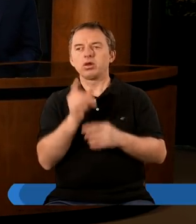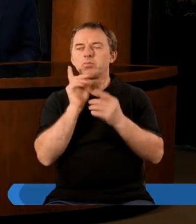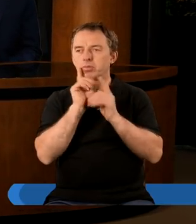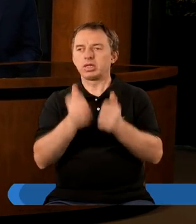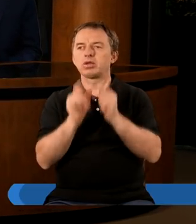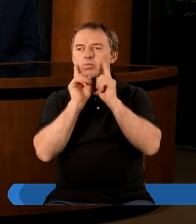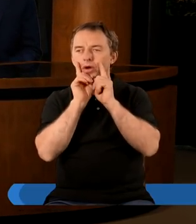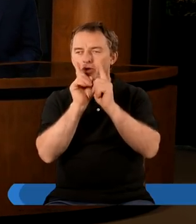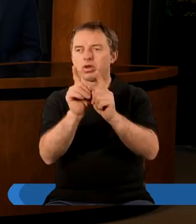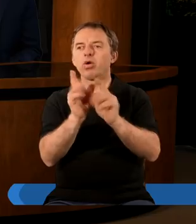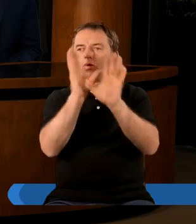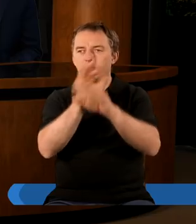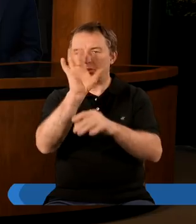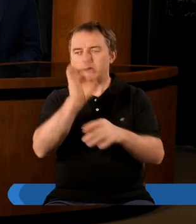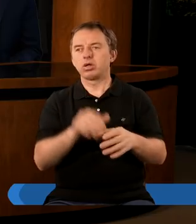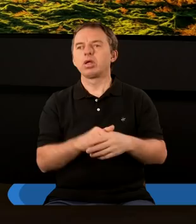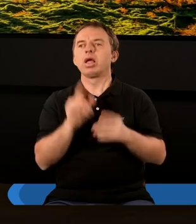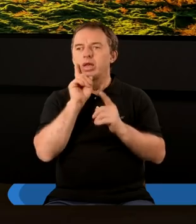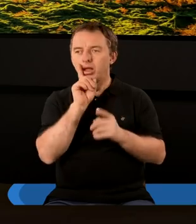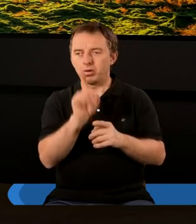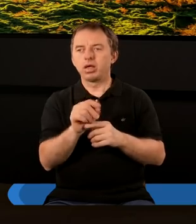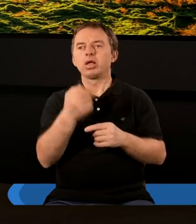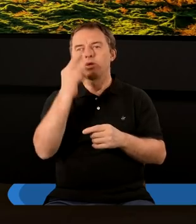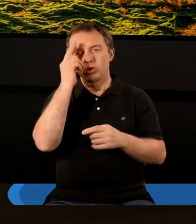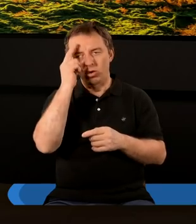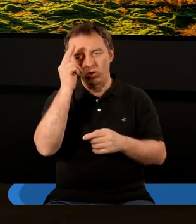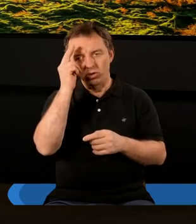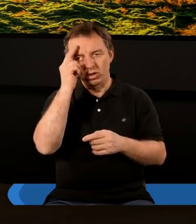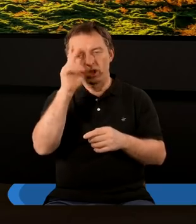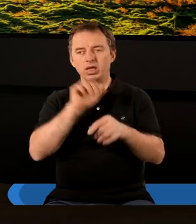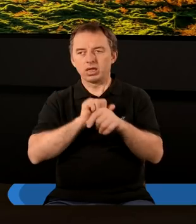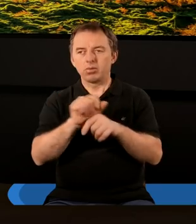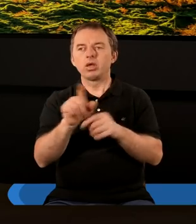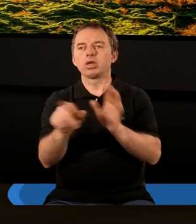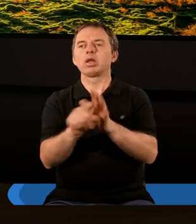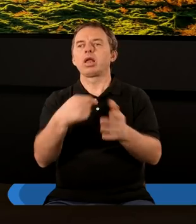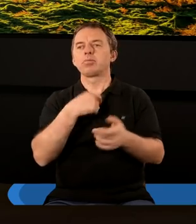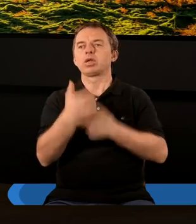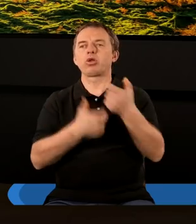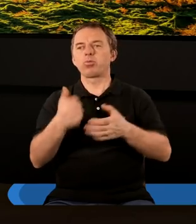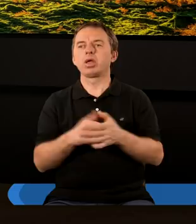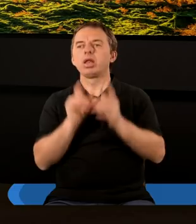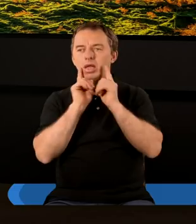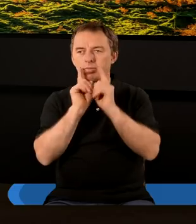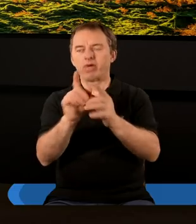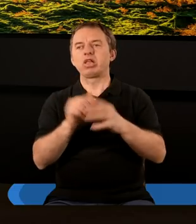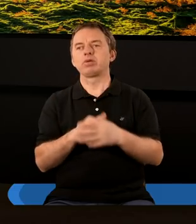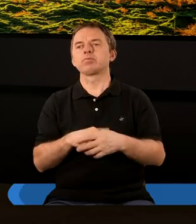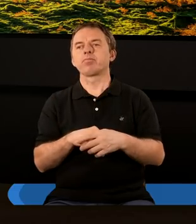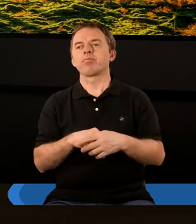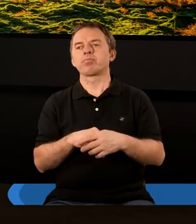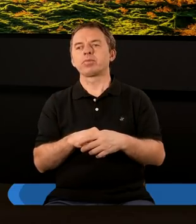prawdziwie? Uwielbiać Go? Kiedy naprawdę zrozumie, kim On jest i co On zrobił dla mnie. Naprawdę.